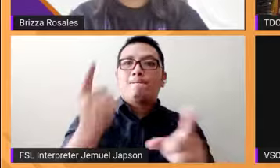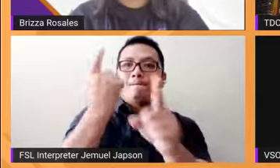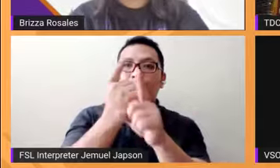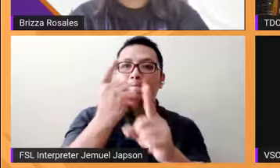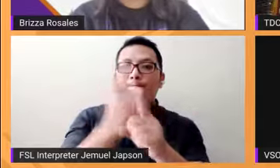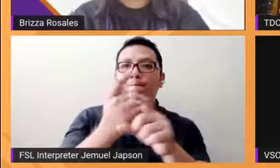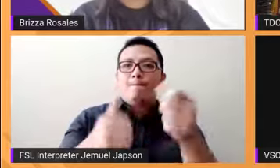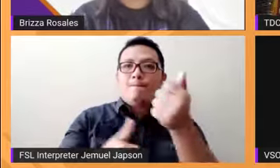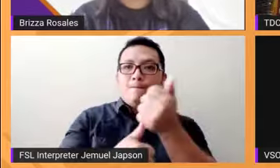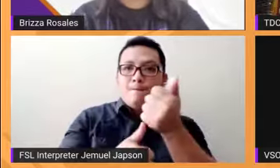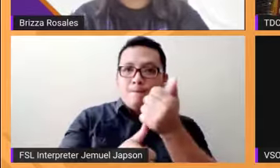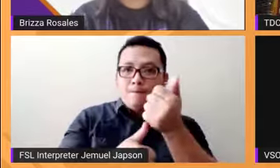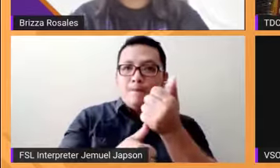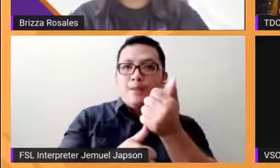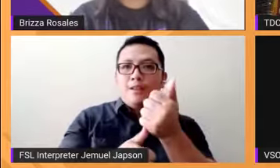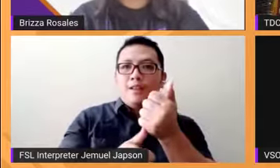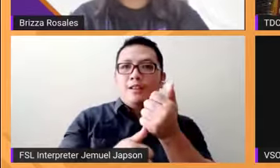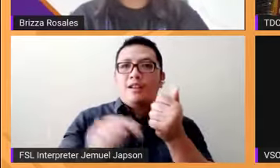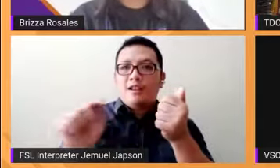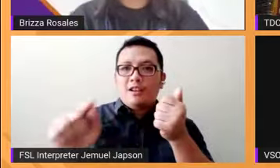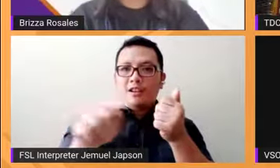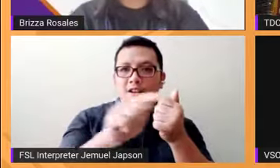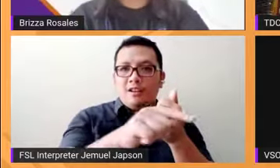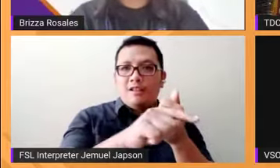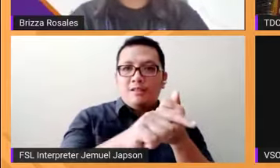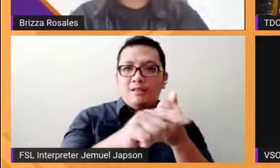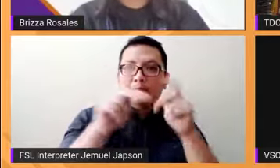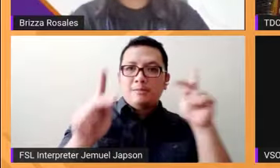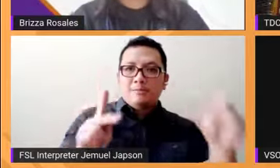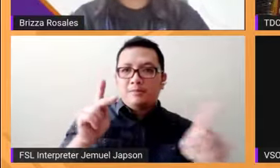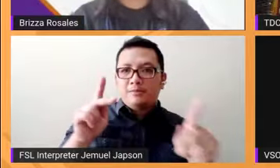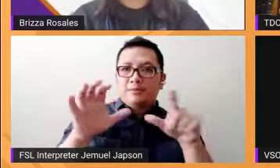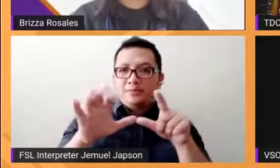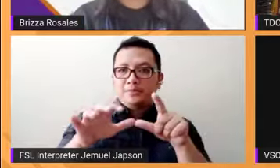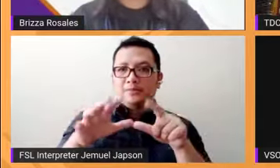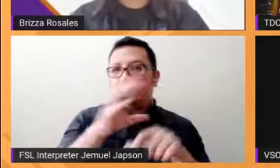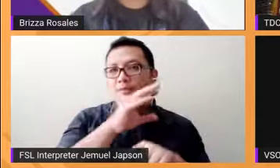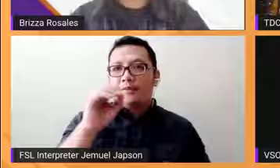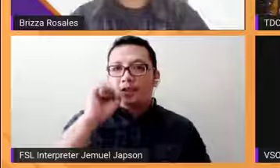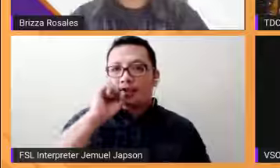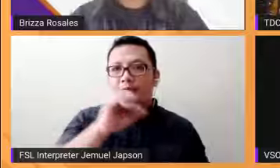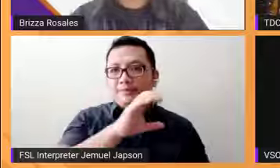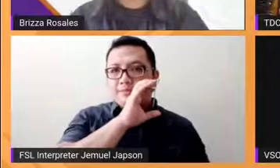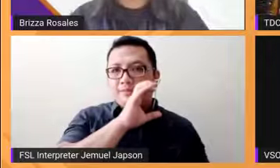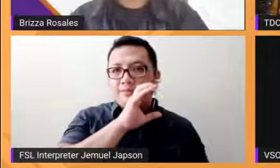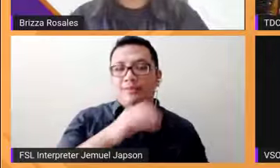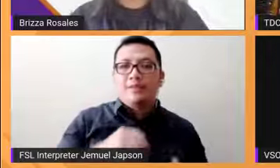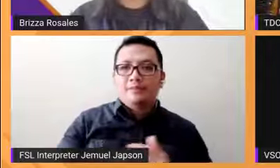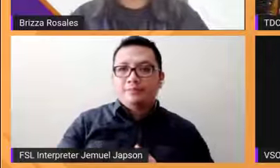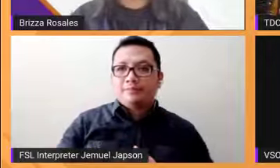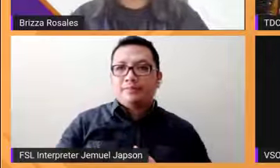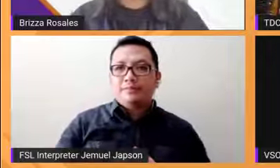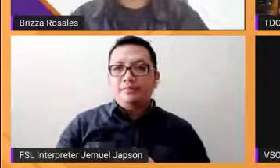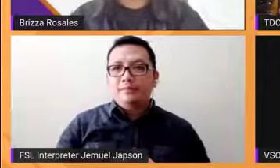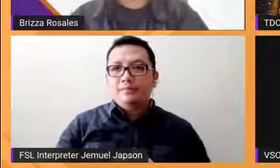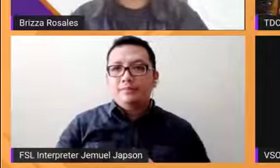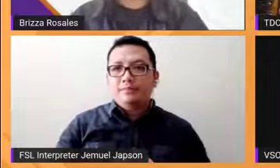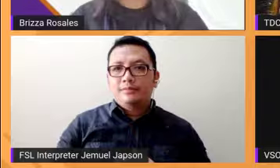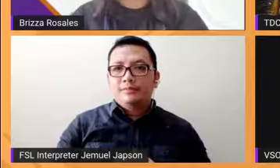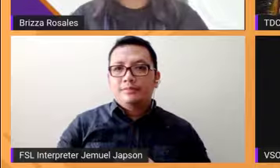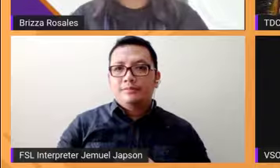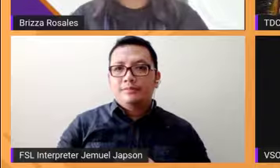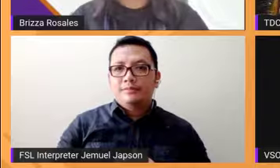ang mga persons with disabilities and senior citizens kapag nasa accessible calling place kasi kapag sa